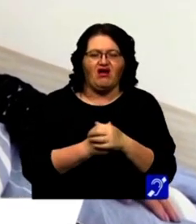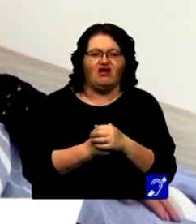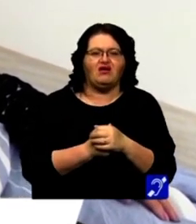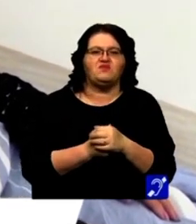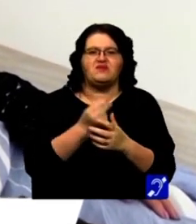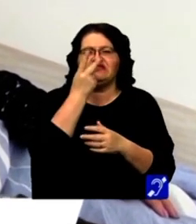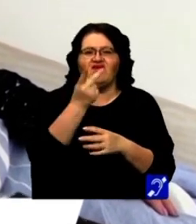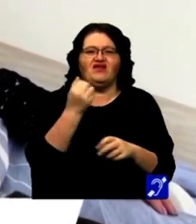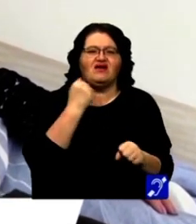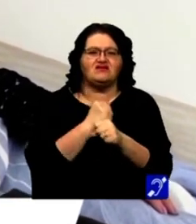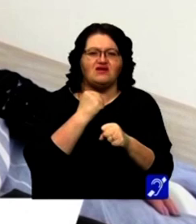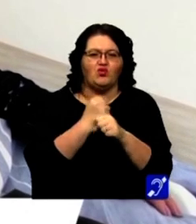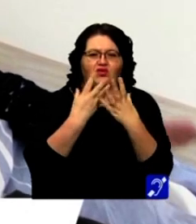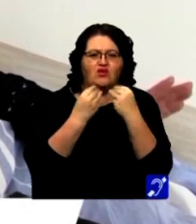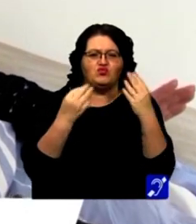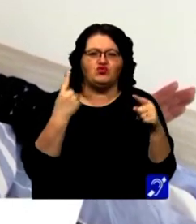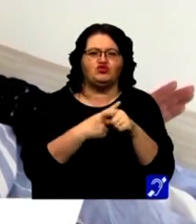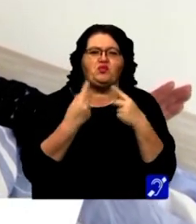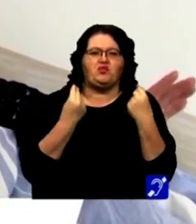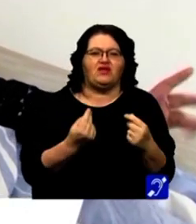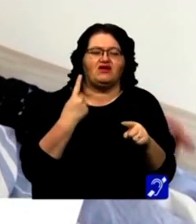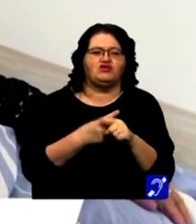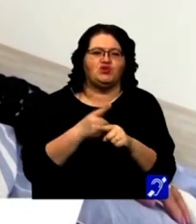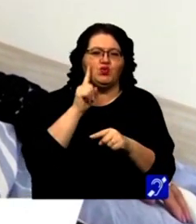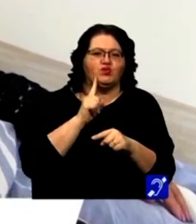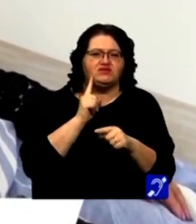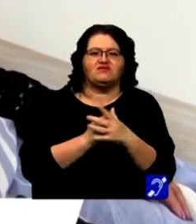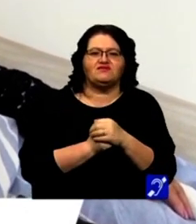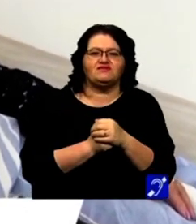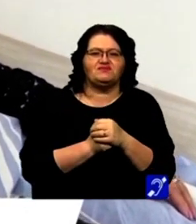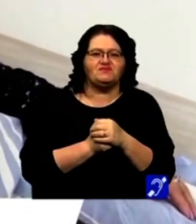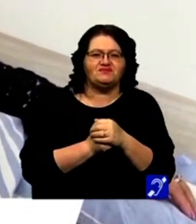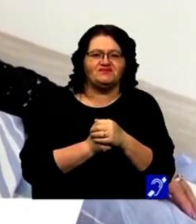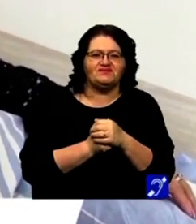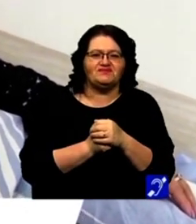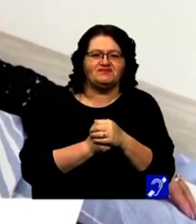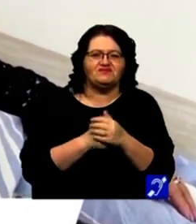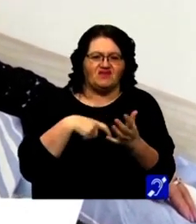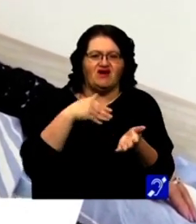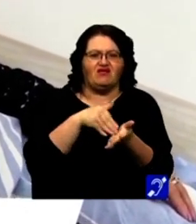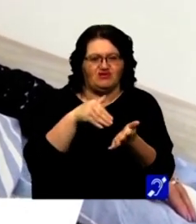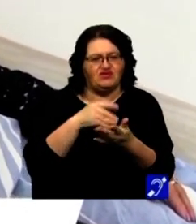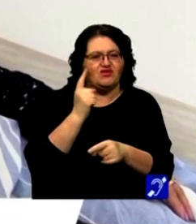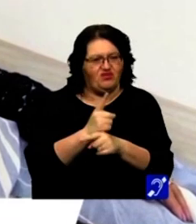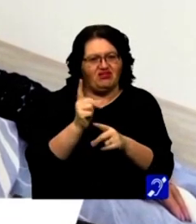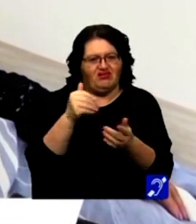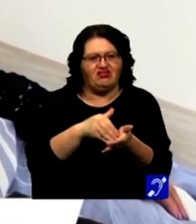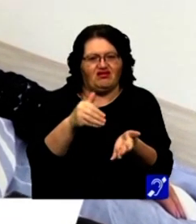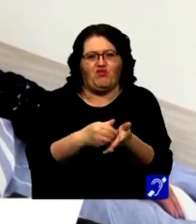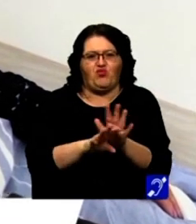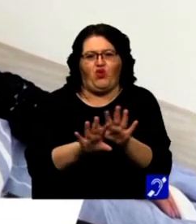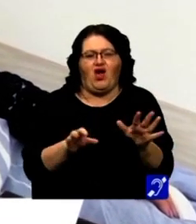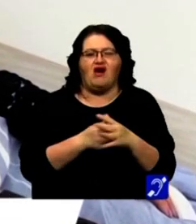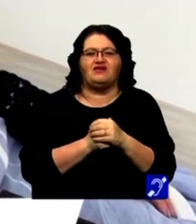Se vede că s-a lucrat mult și bine și cu gust. Și era necesar. Era, era, da, era